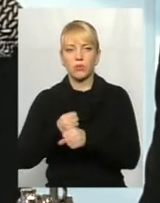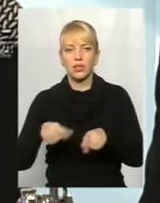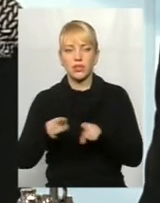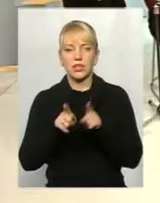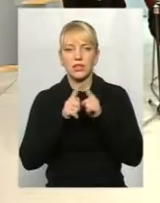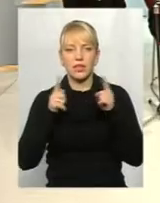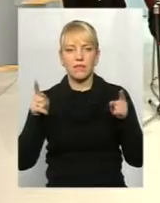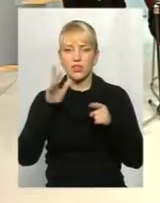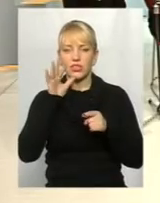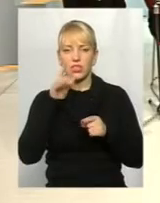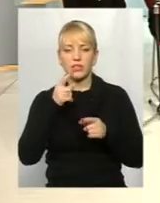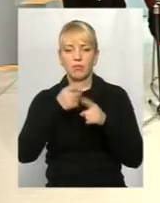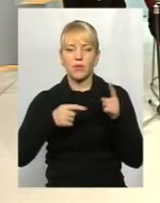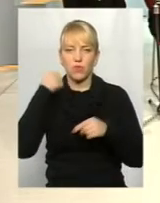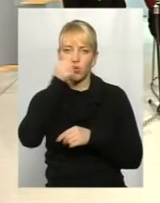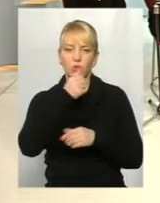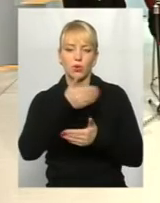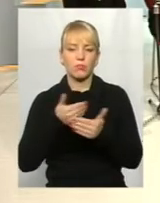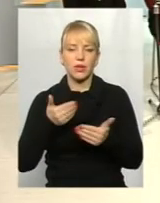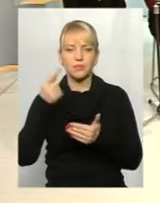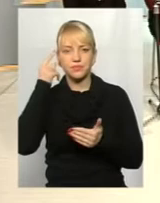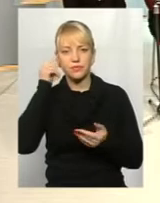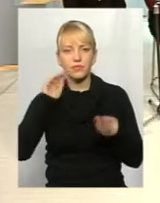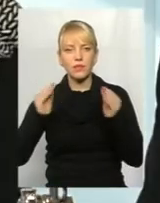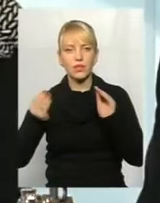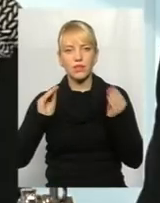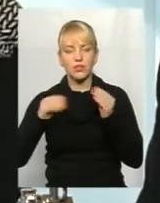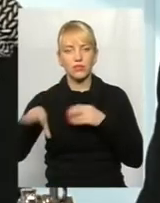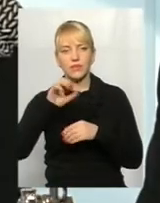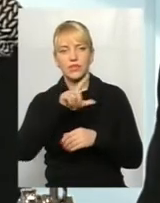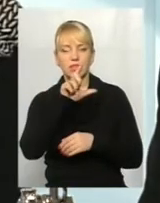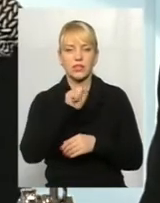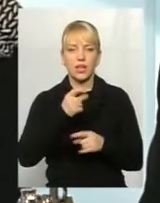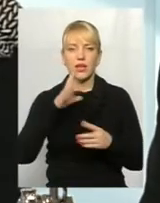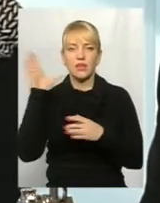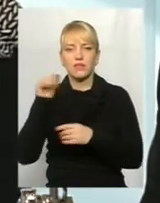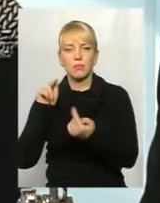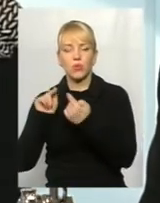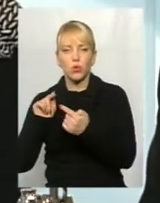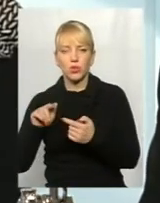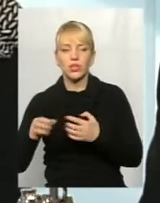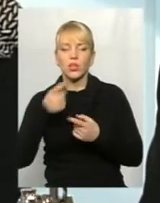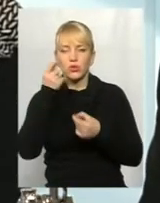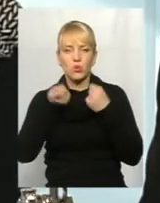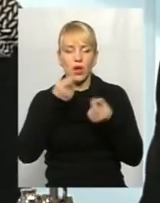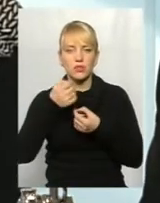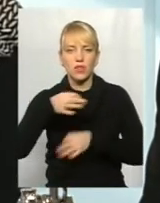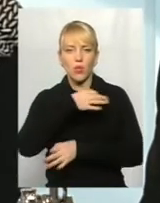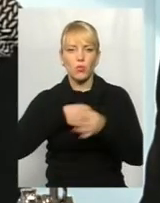тривалий час, близько пів року, ми зважували всі за, проти, нюанси, обговорювали,